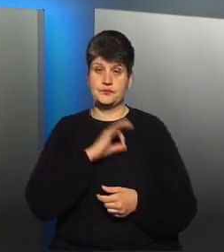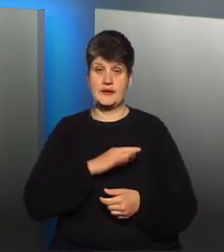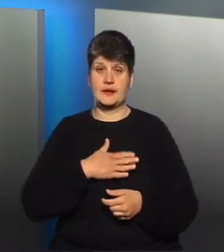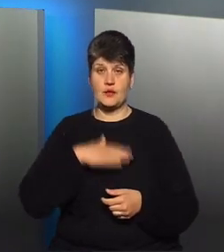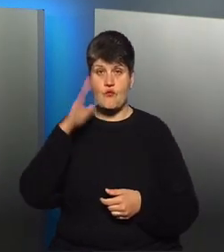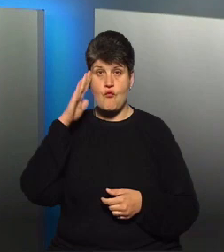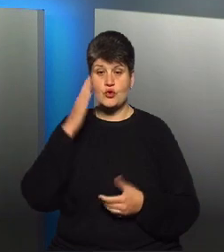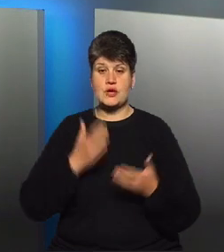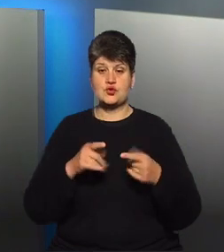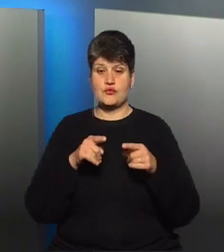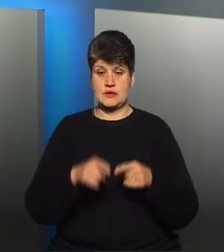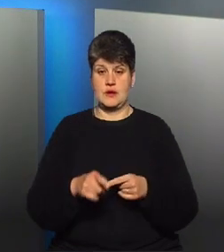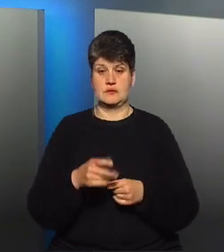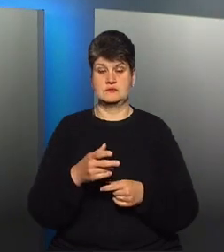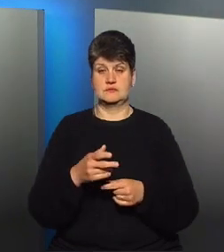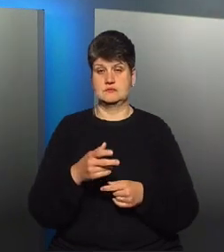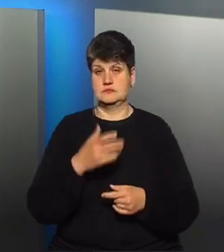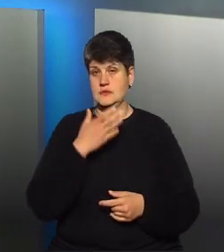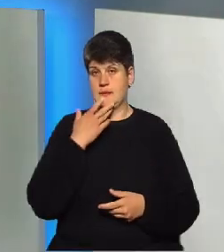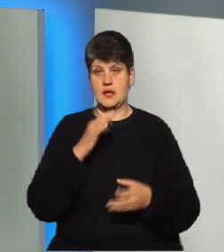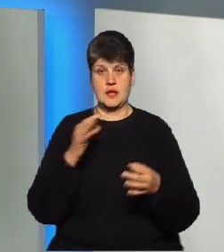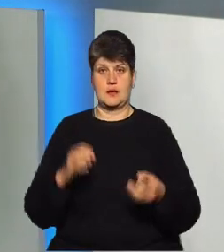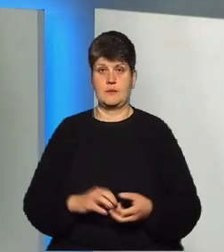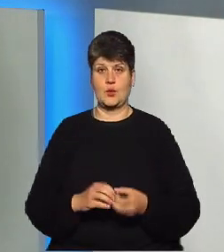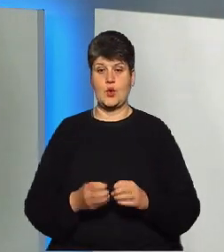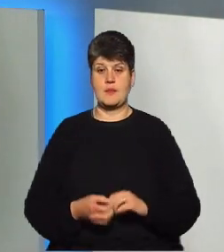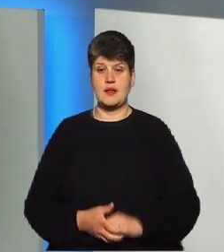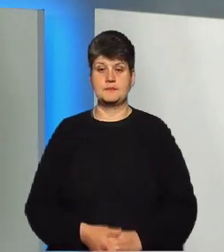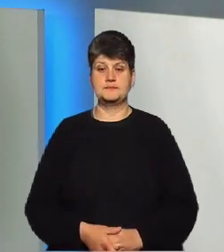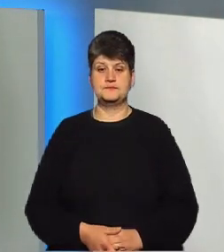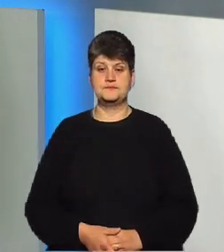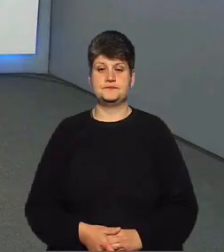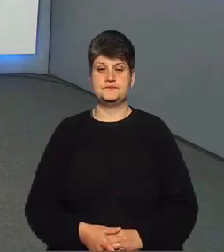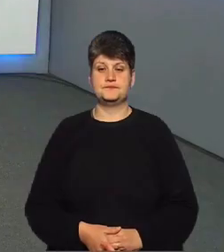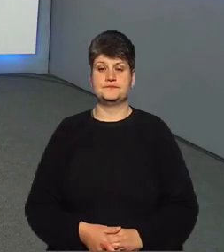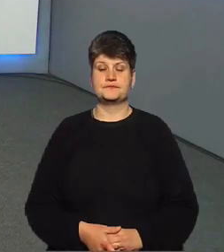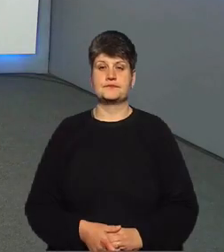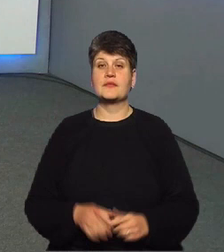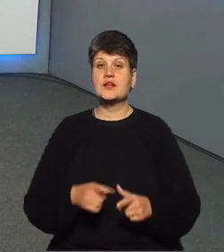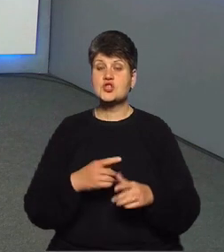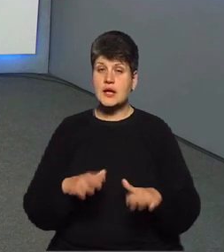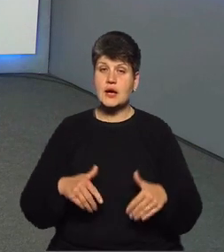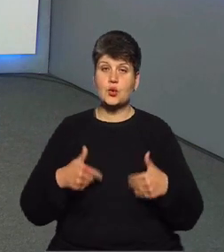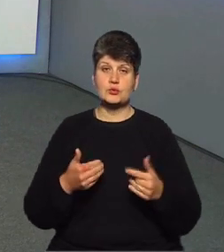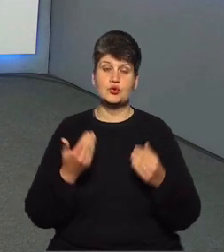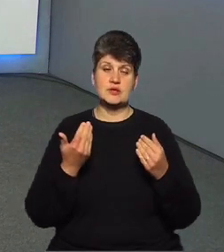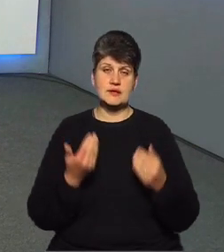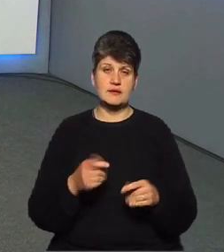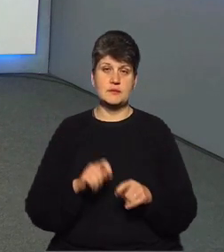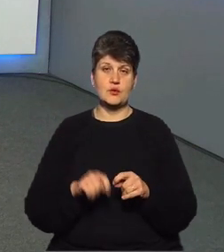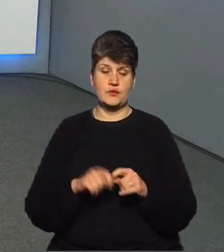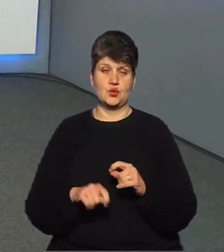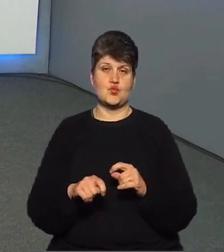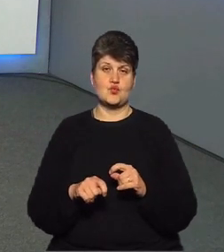вона візуально не викликає у вас ніяких підозр. Чи практикуєте ви рандомну перевірку якості води вже в самих квартирах? Тобто,